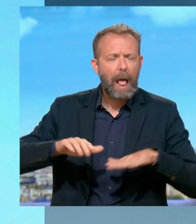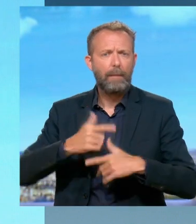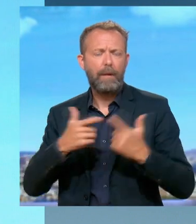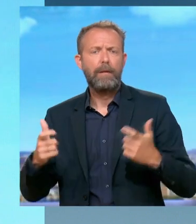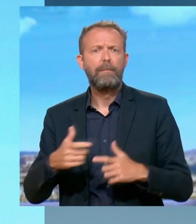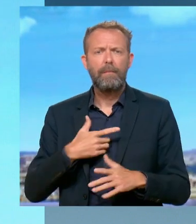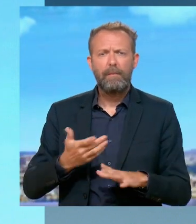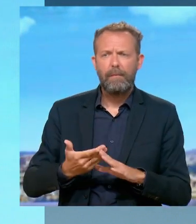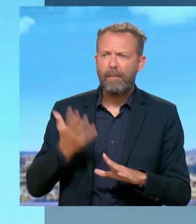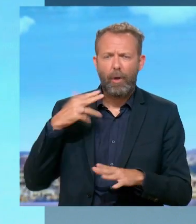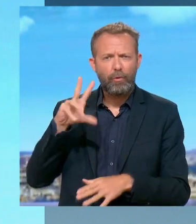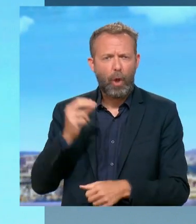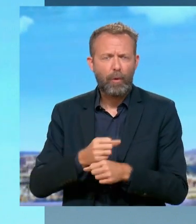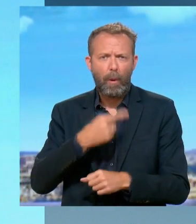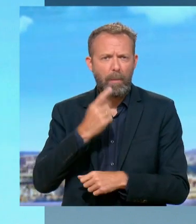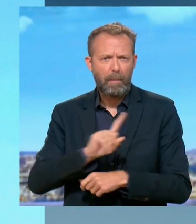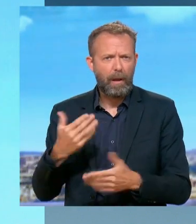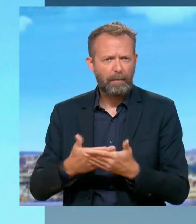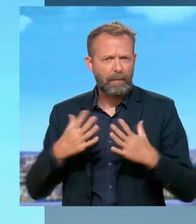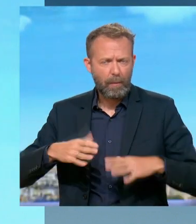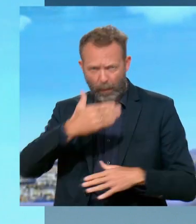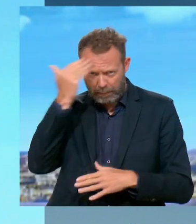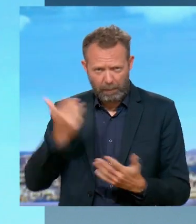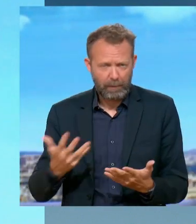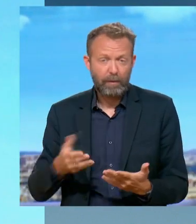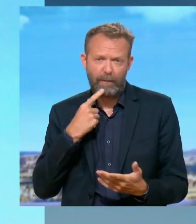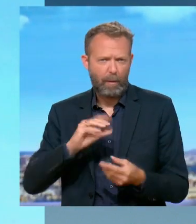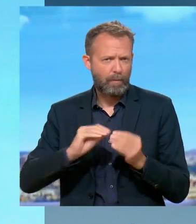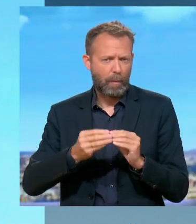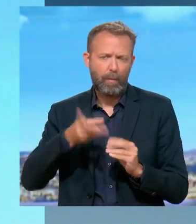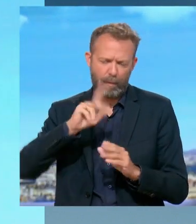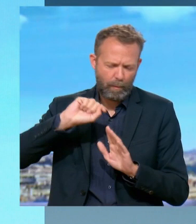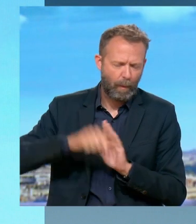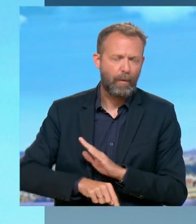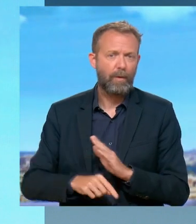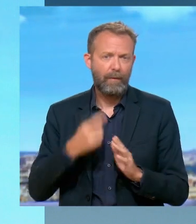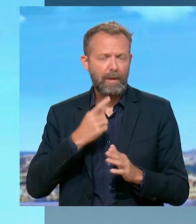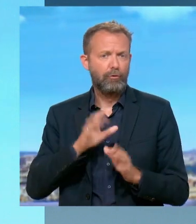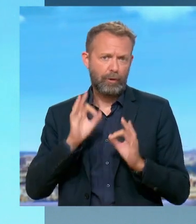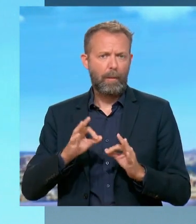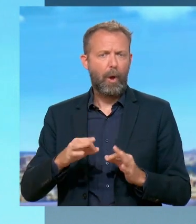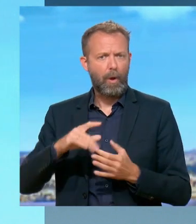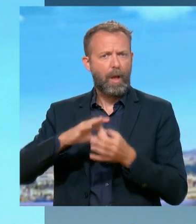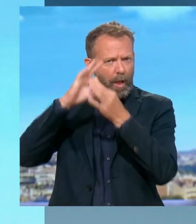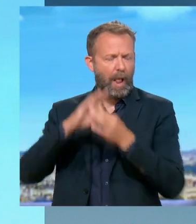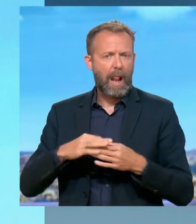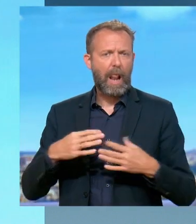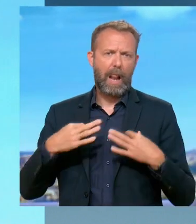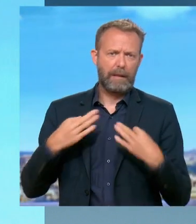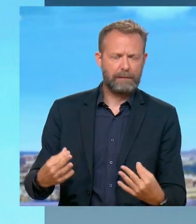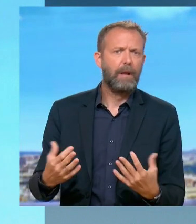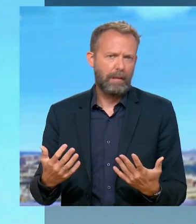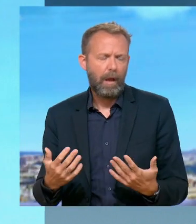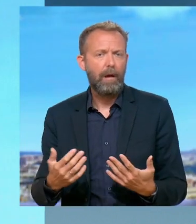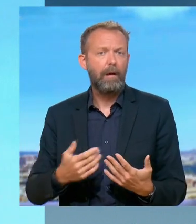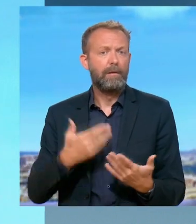pas d'Abaïa, on ne savait même pas ce que c'était. Ça veut bien en dire que le problème, il est beaucoup plus profond et que ces atteintes à laïcité, elles reposent sur quoi ? Sur le fait